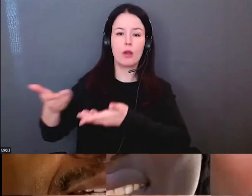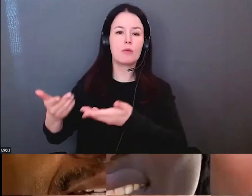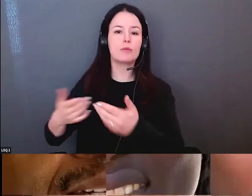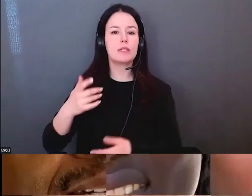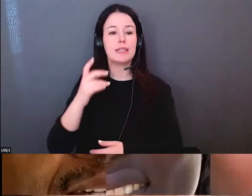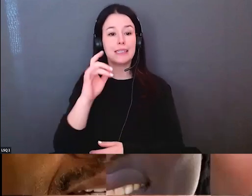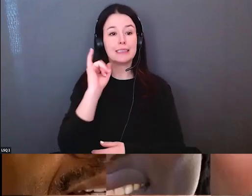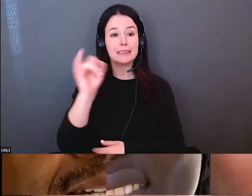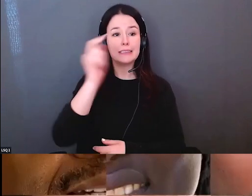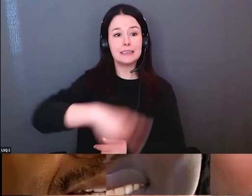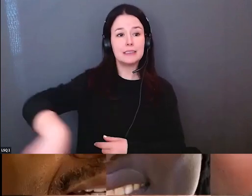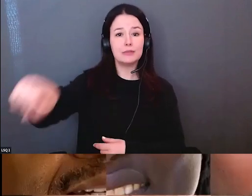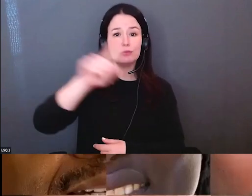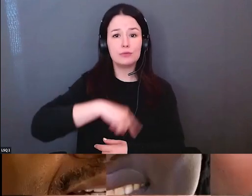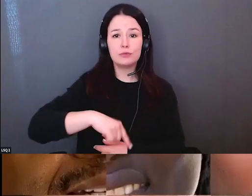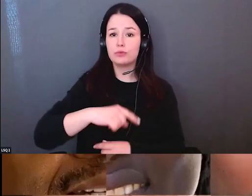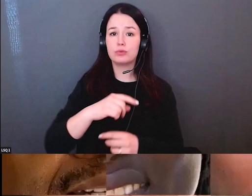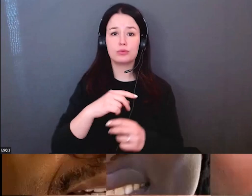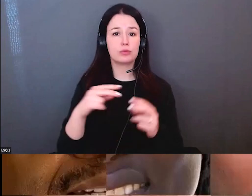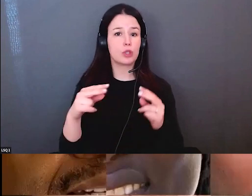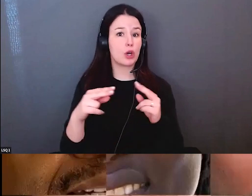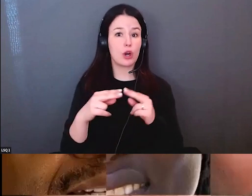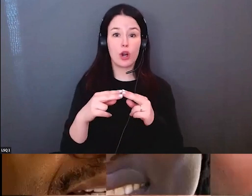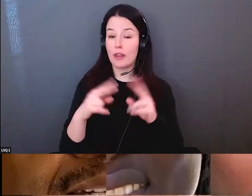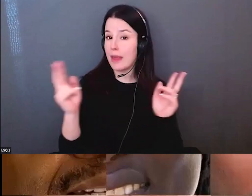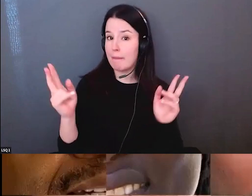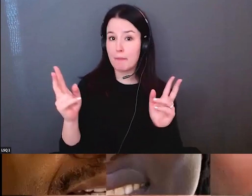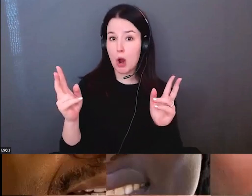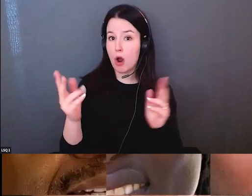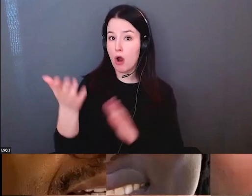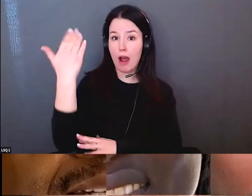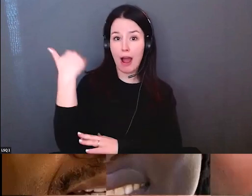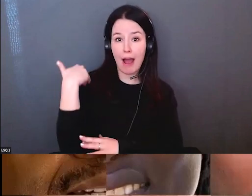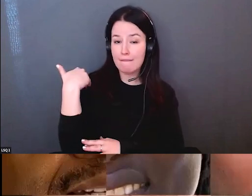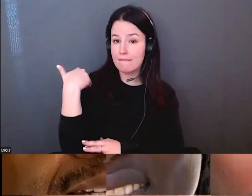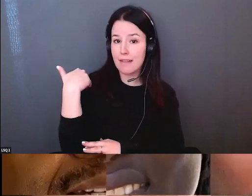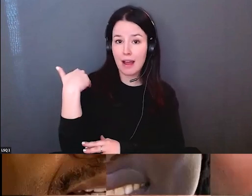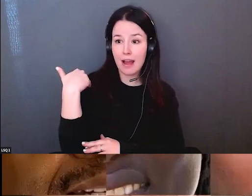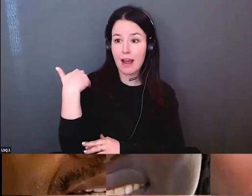dans le journey apprentissage qui est en Mohawk,